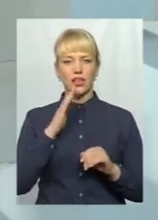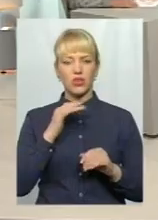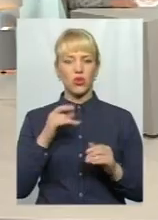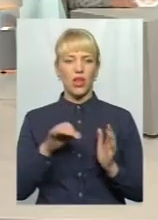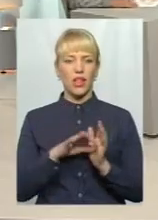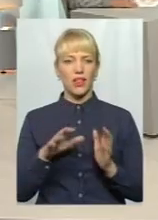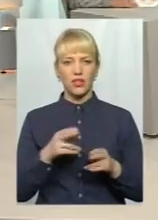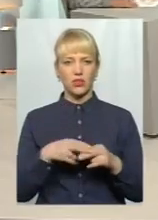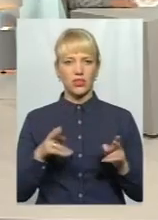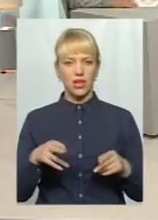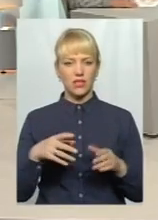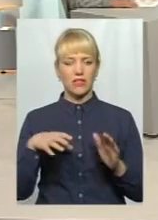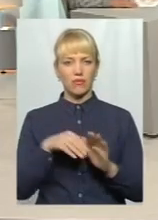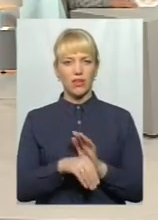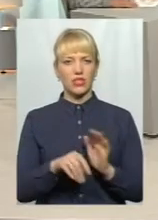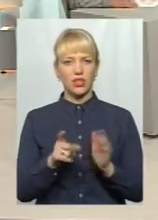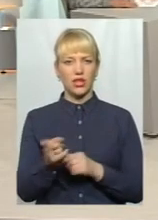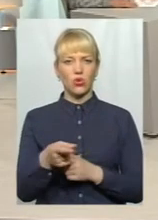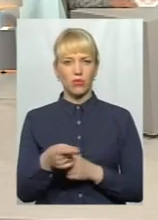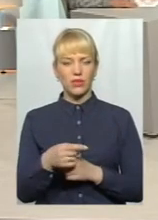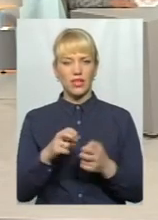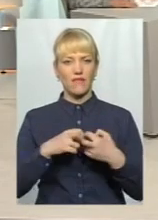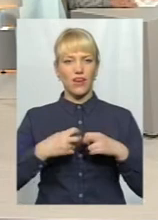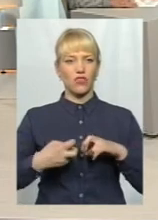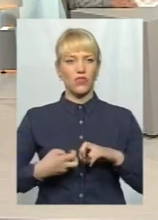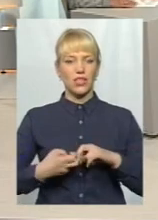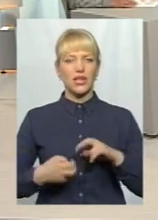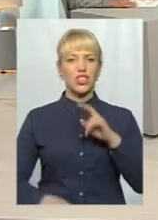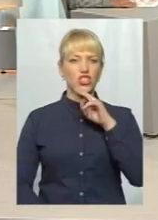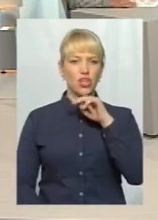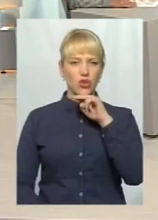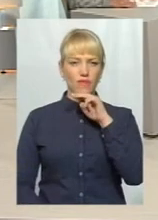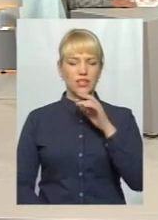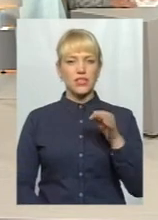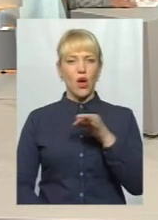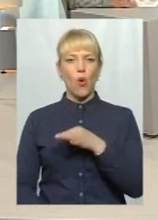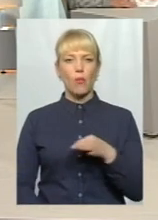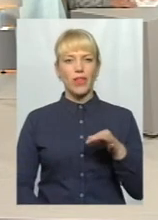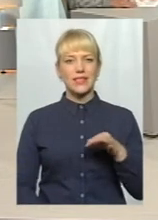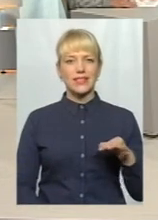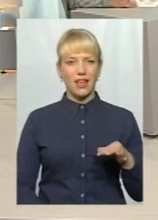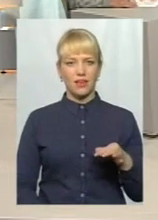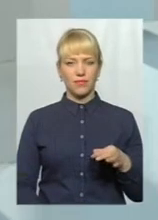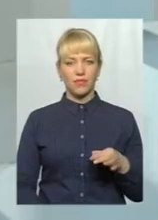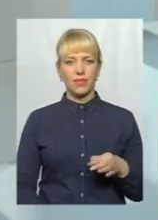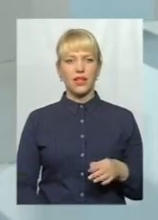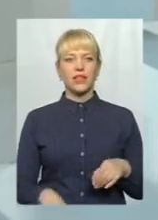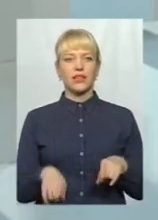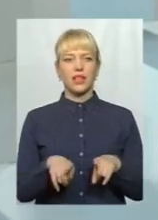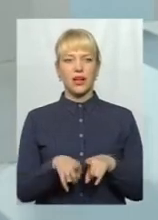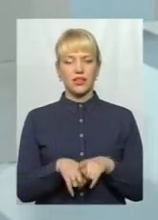Тернопільської, Івано-Франківської та Чернівецької областей. Так,